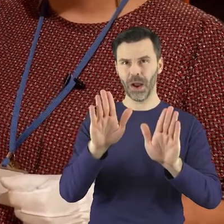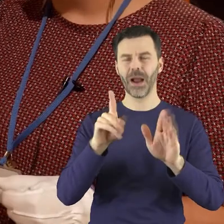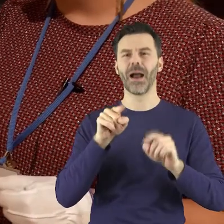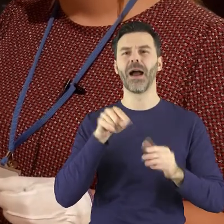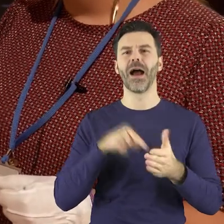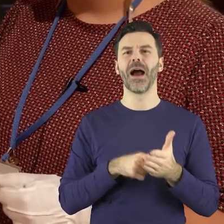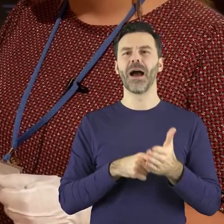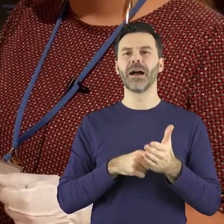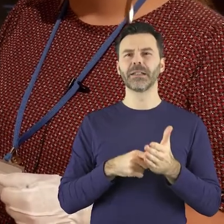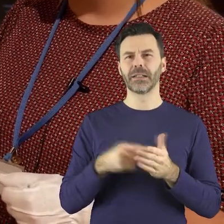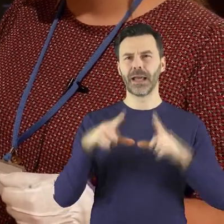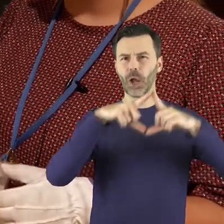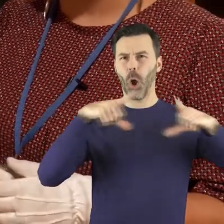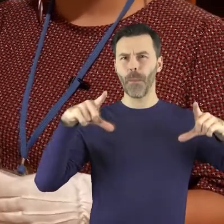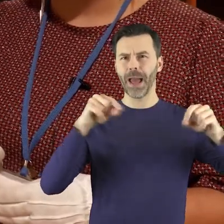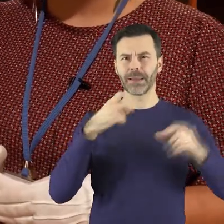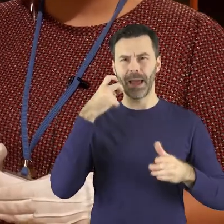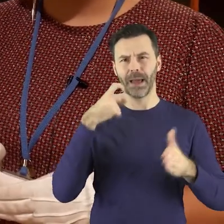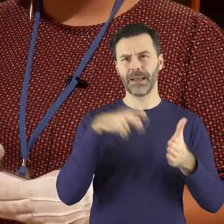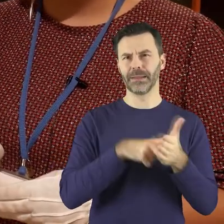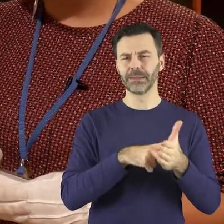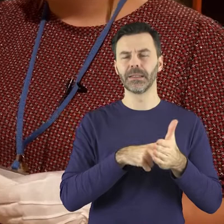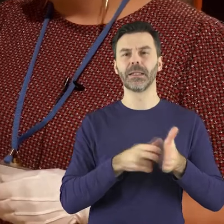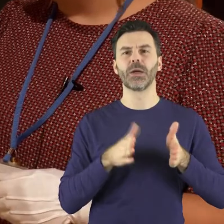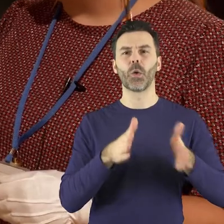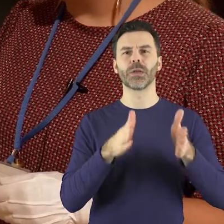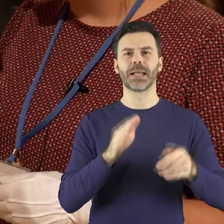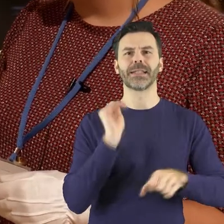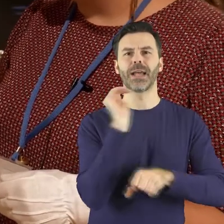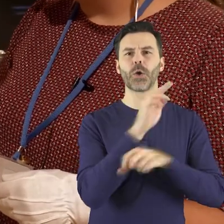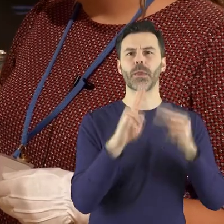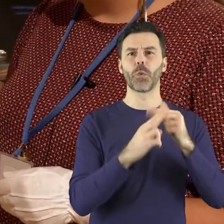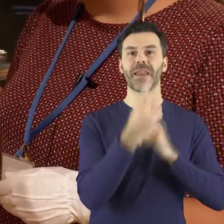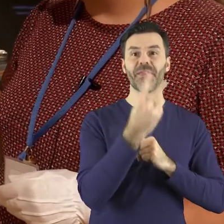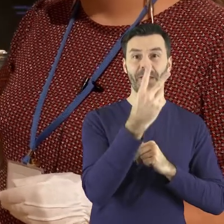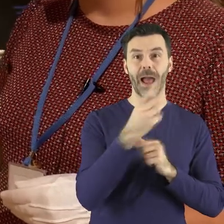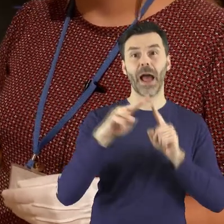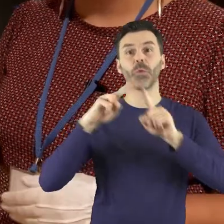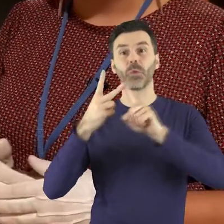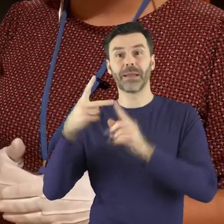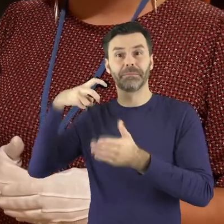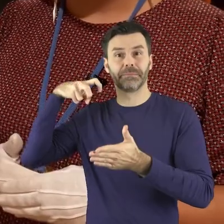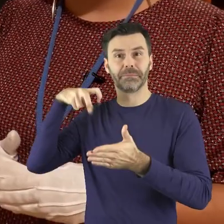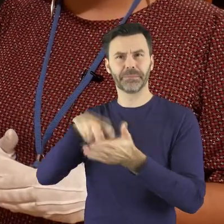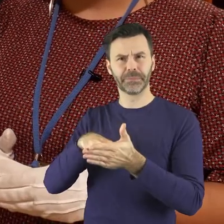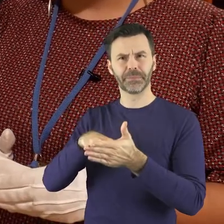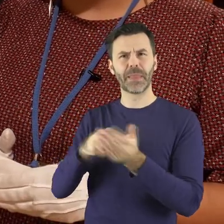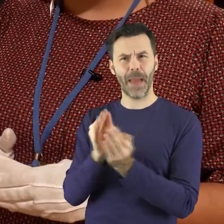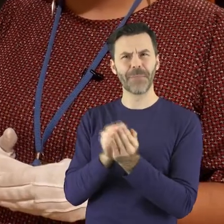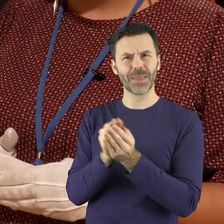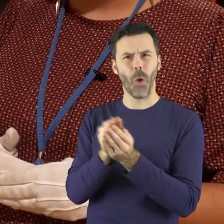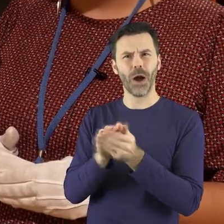międzywojennego kopertę z adresem Zachodnia 2 oraz taką matrycę do